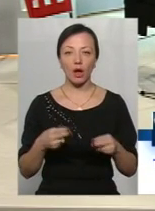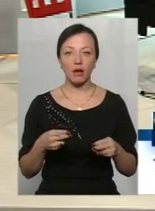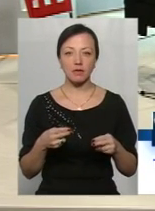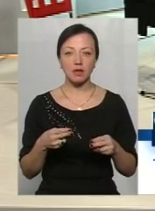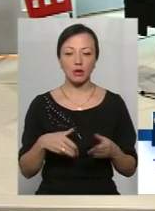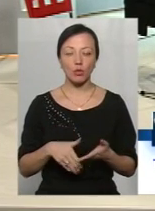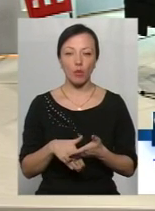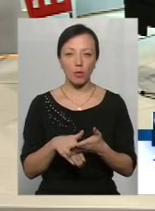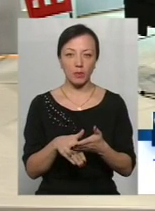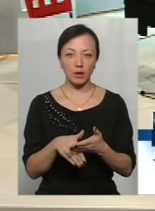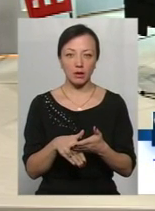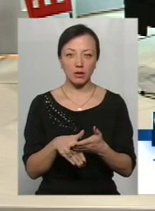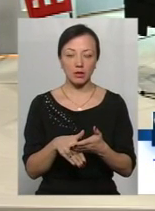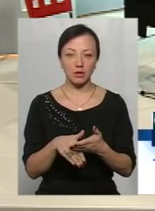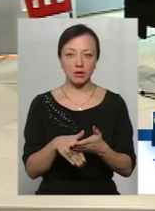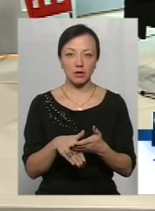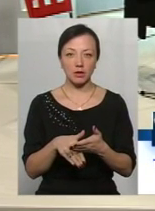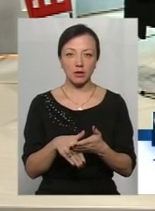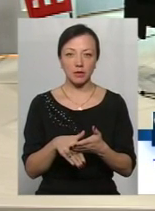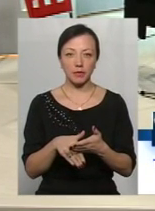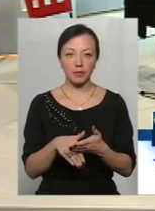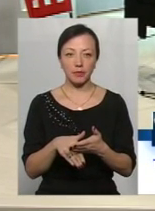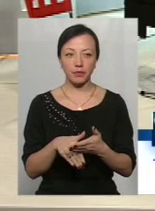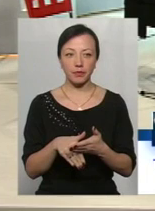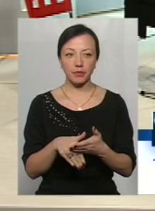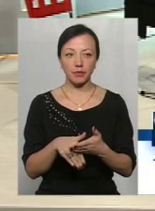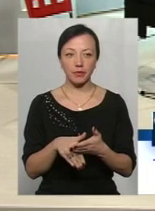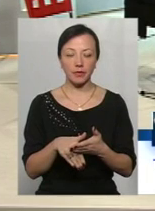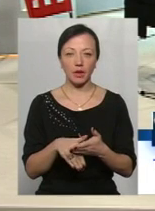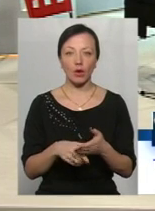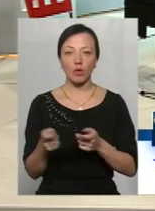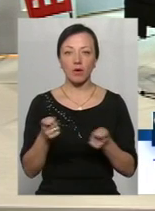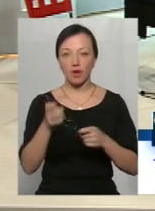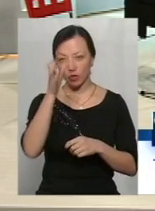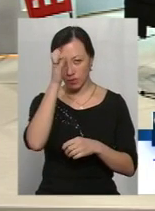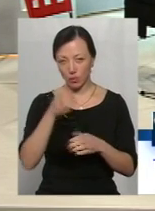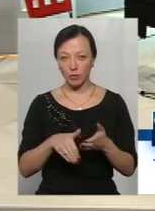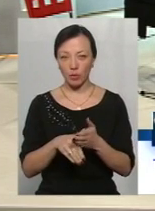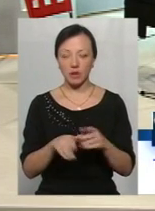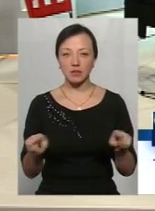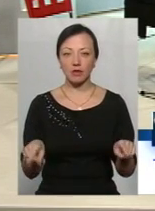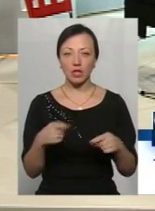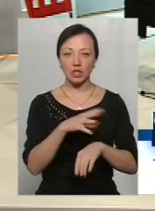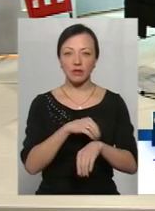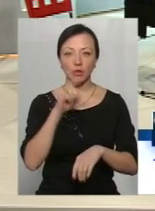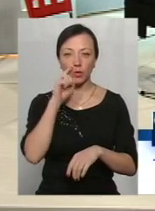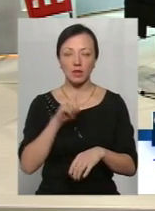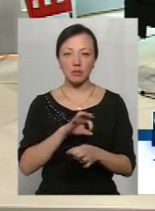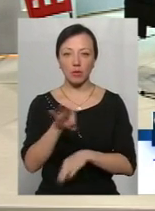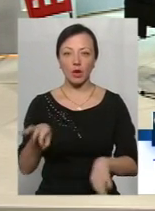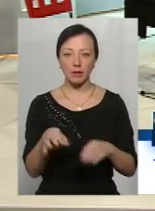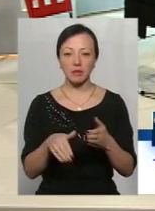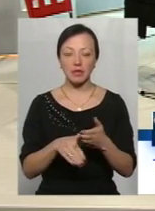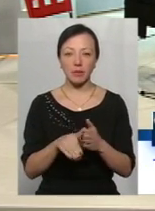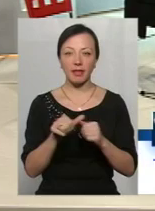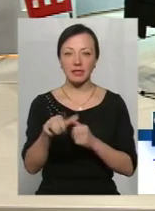допоміг, цей продукт схеми управління освітою допоміг створити шведсько-український проєкт підтримки децентралізації в